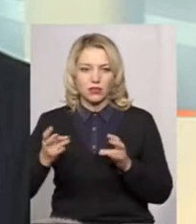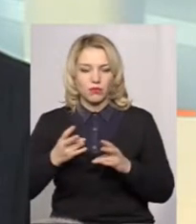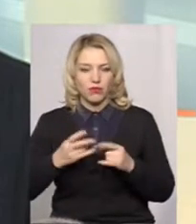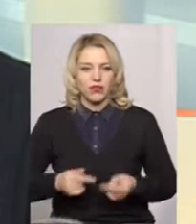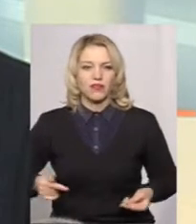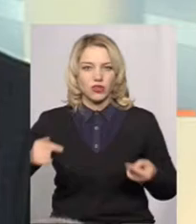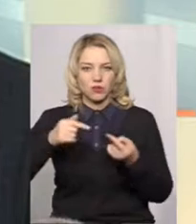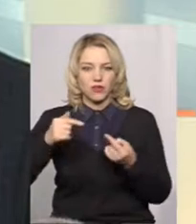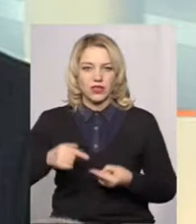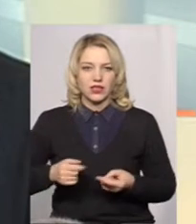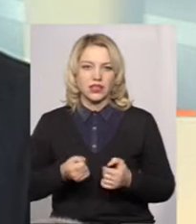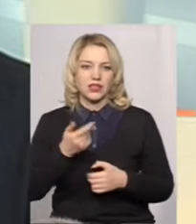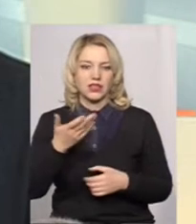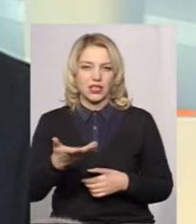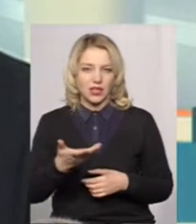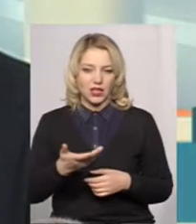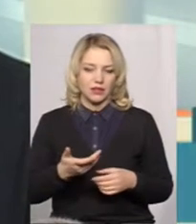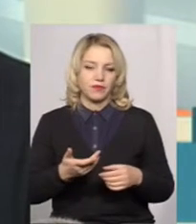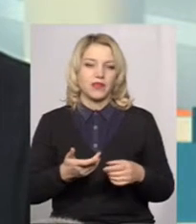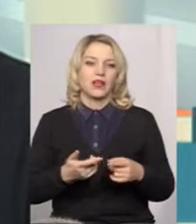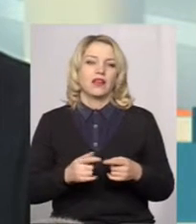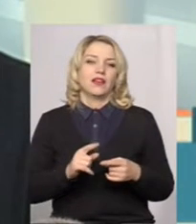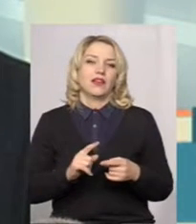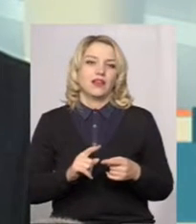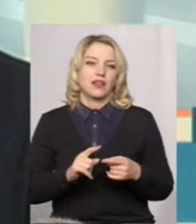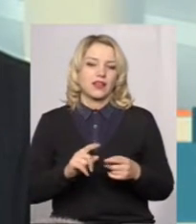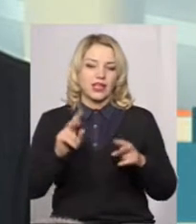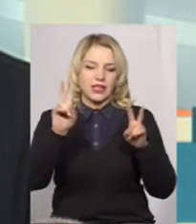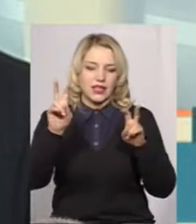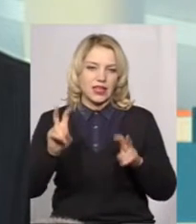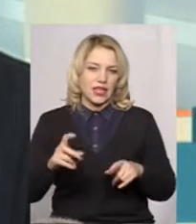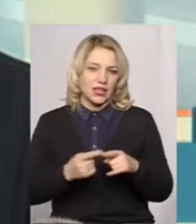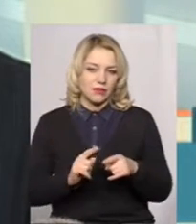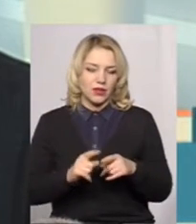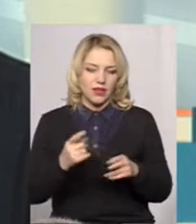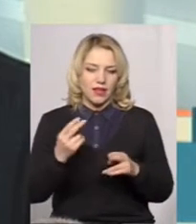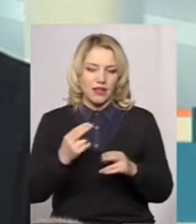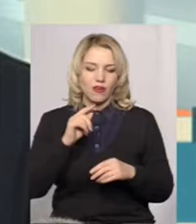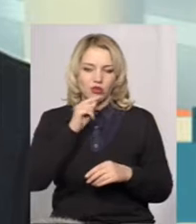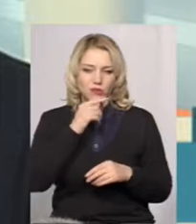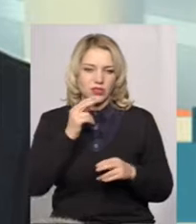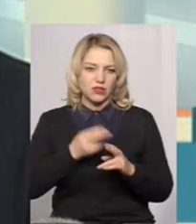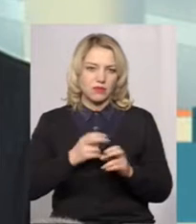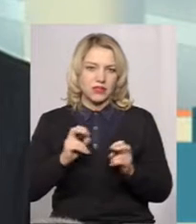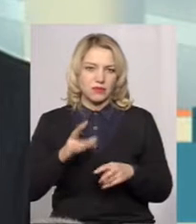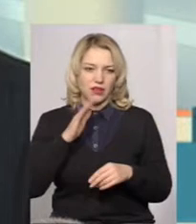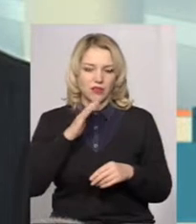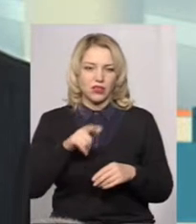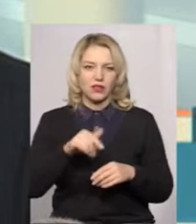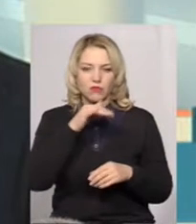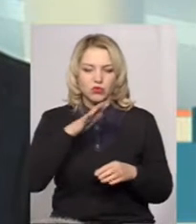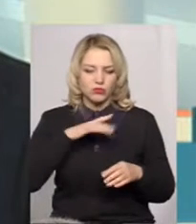відповідати декільком критеріям. Перші критерії – це епідемічна безпека води. Тобто, вона не повинна містити